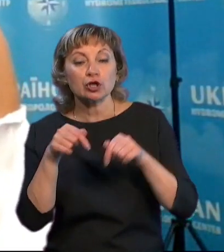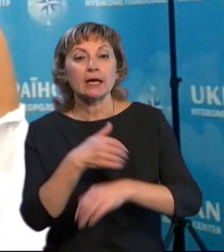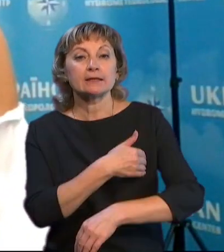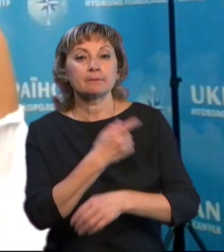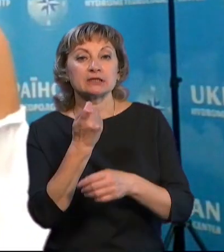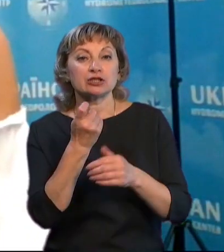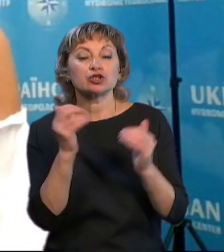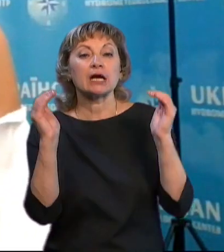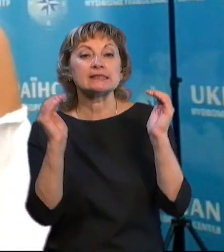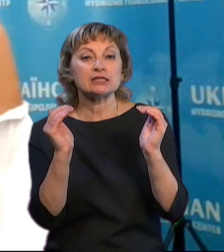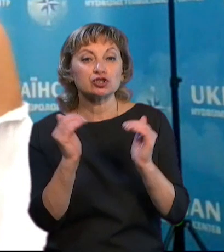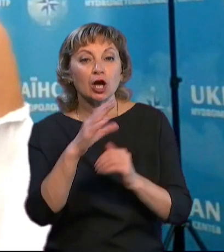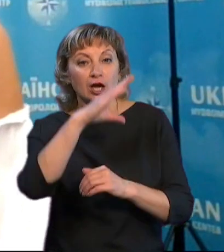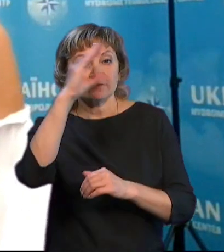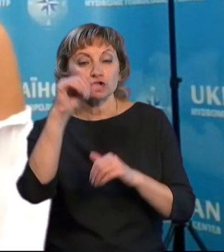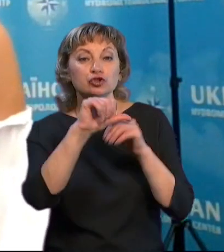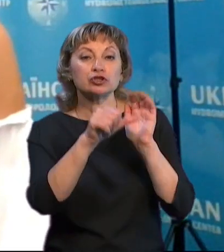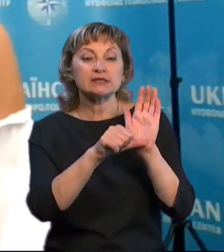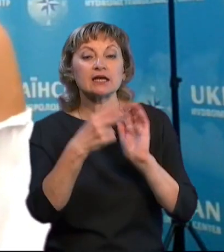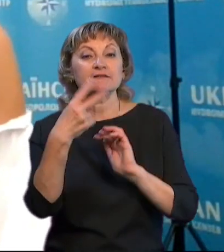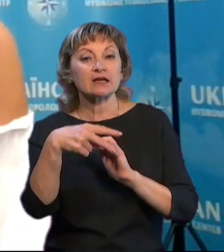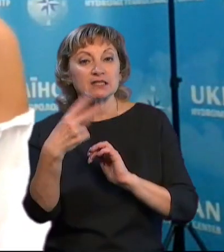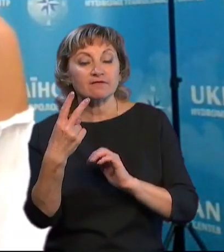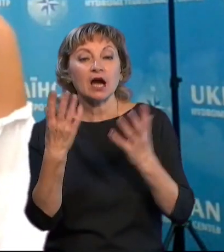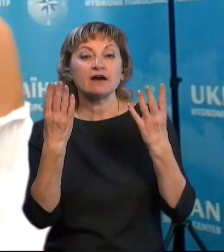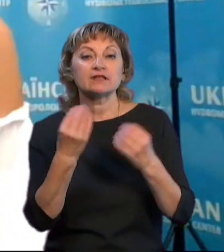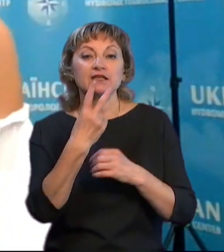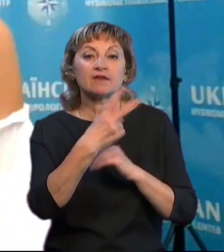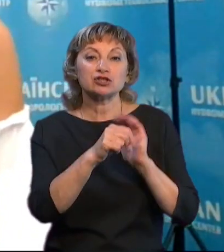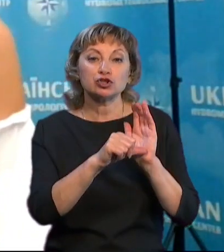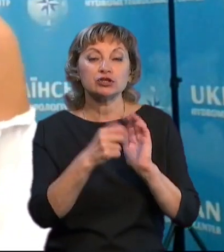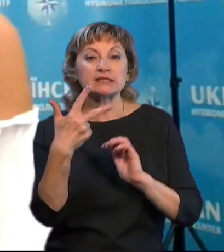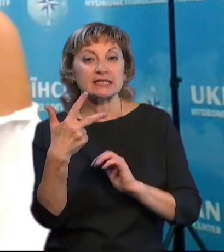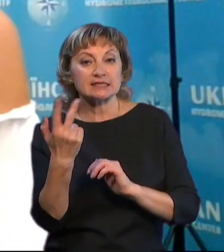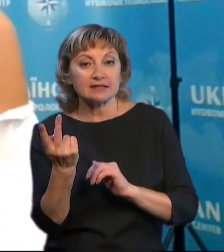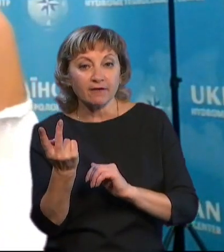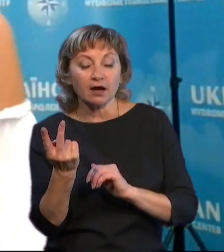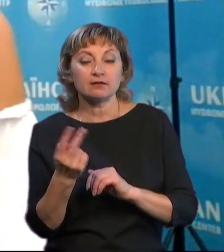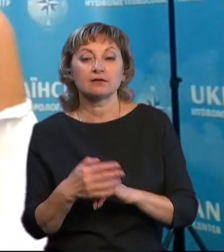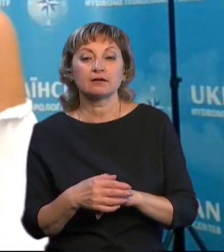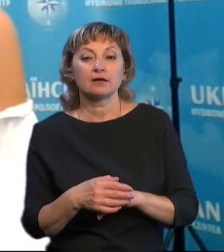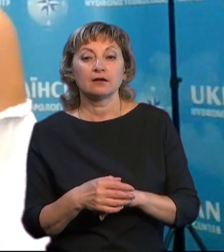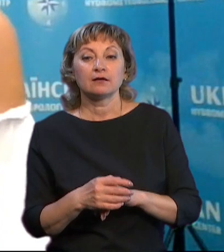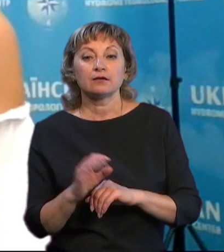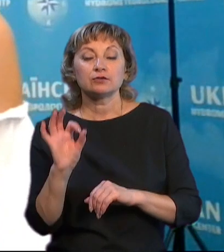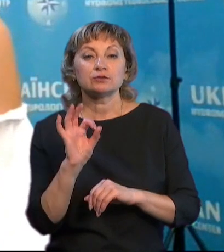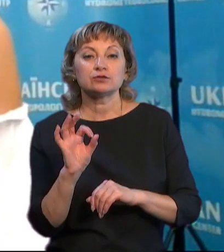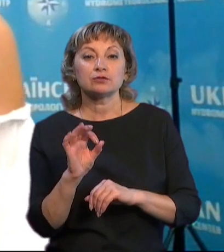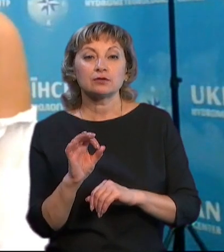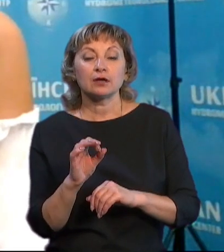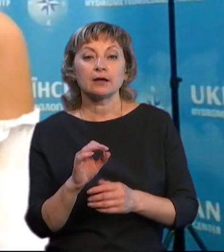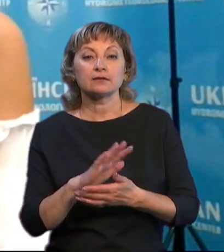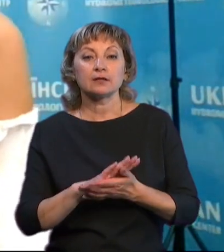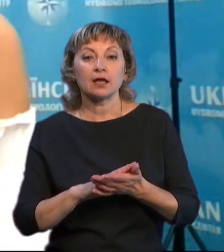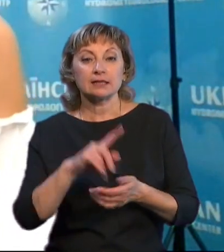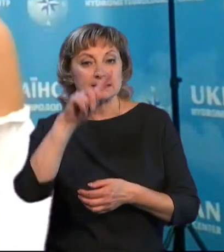трішки знизиться, вночі – 16.22, а в день – 26.32. Щодо надалі